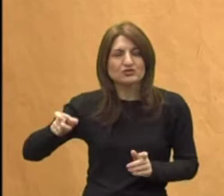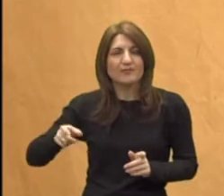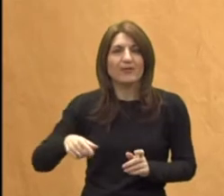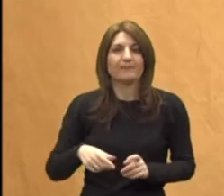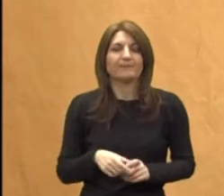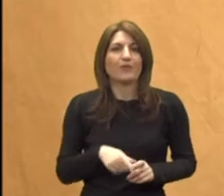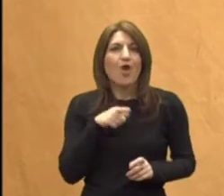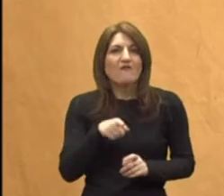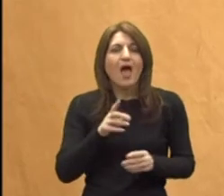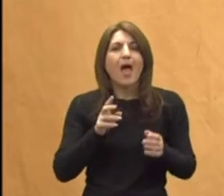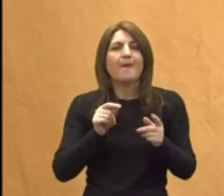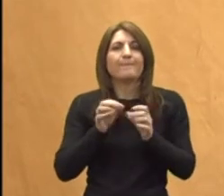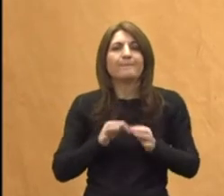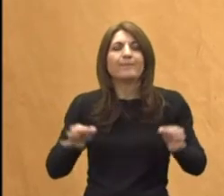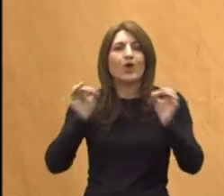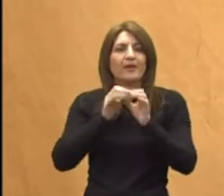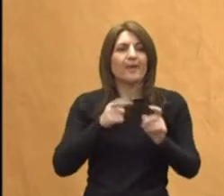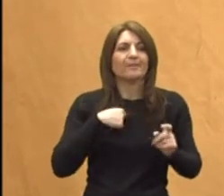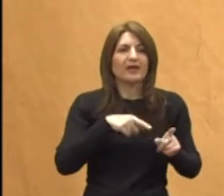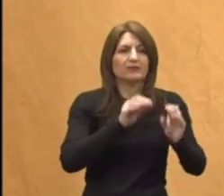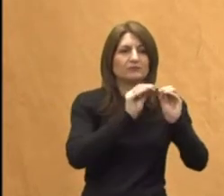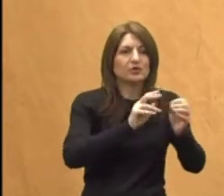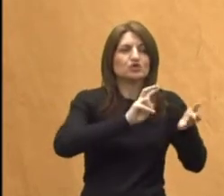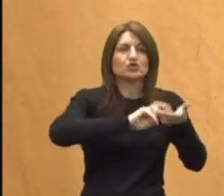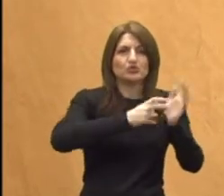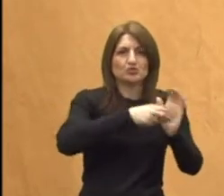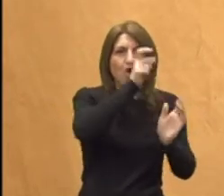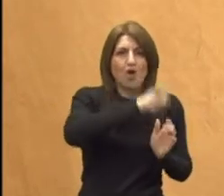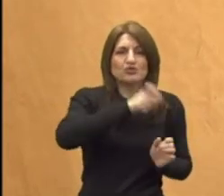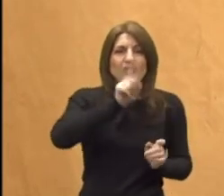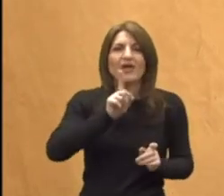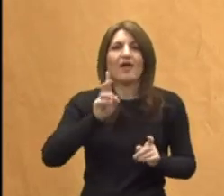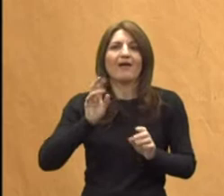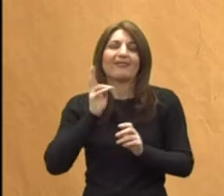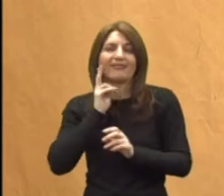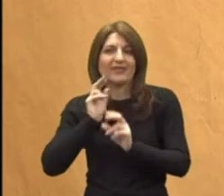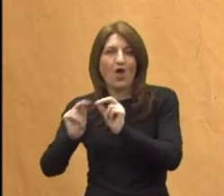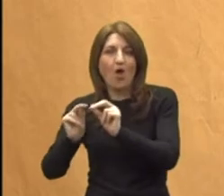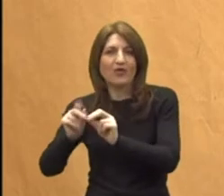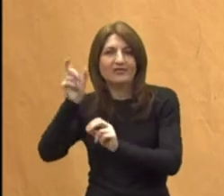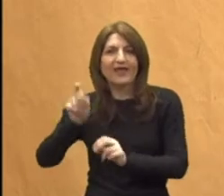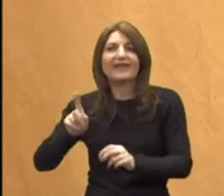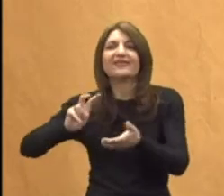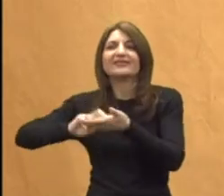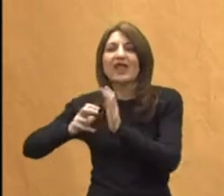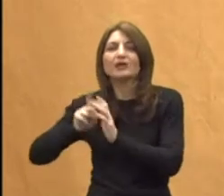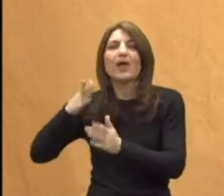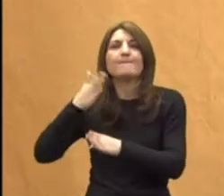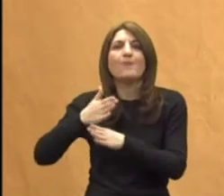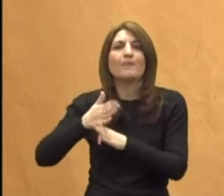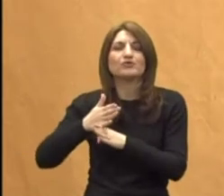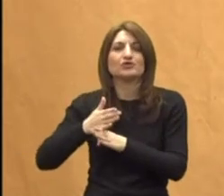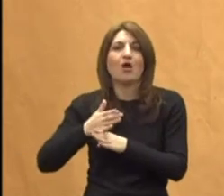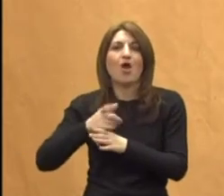educijamo i slučnjake, i odgajatelje, i tako zvane tehničko ili pomočno osoblje. I